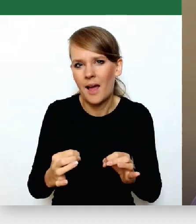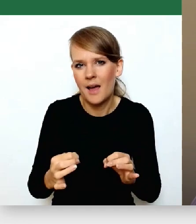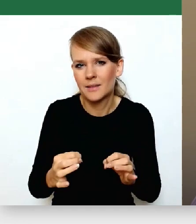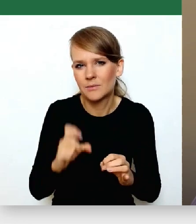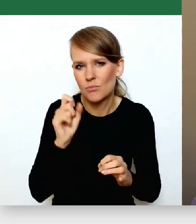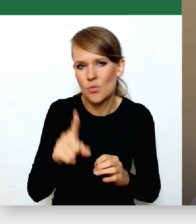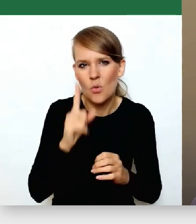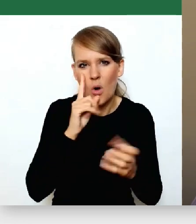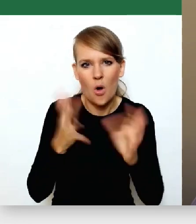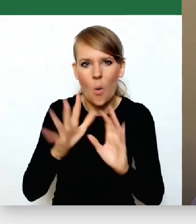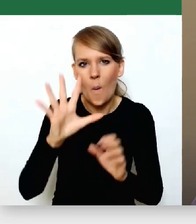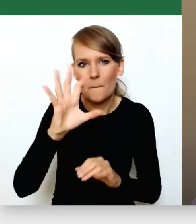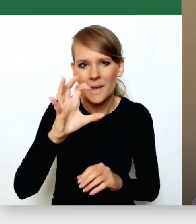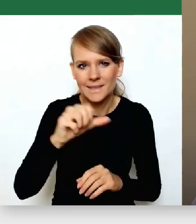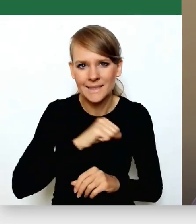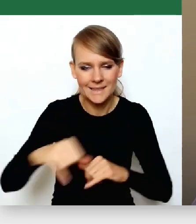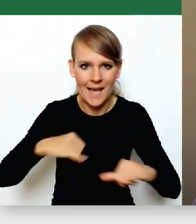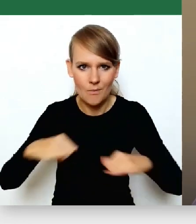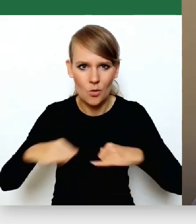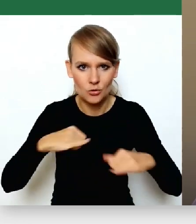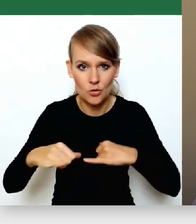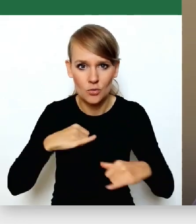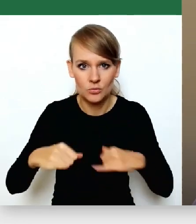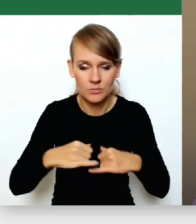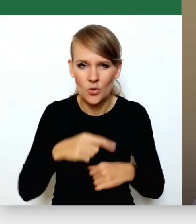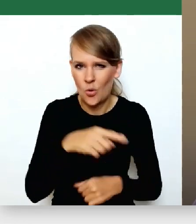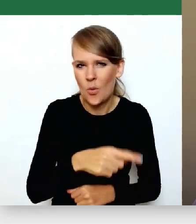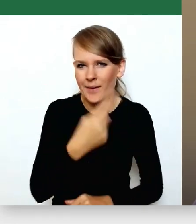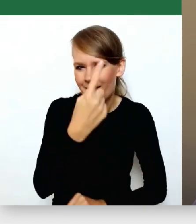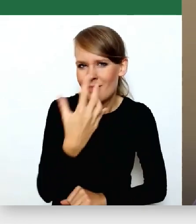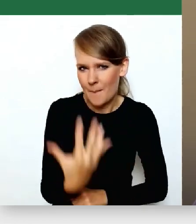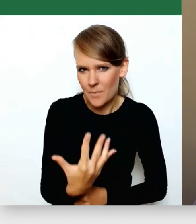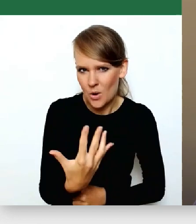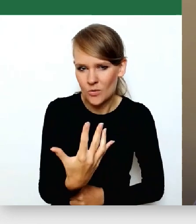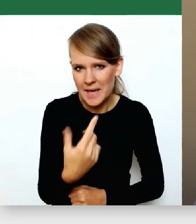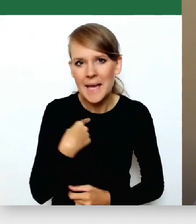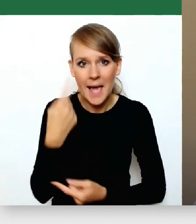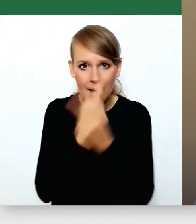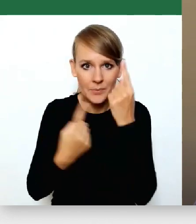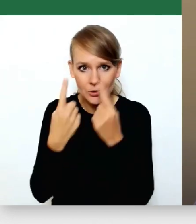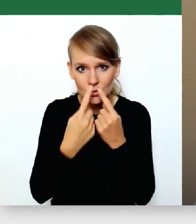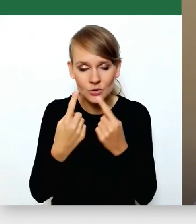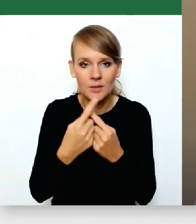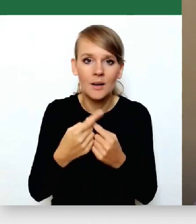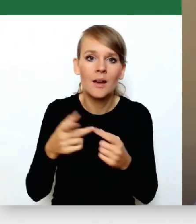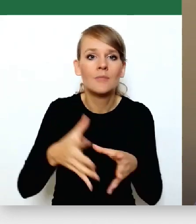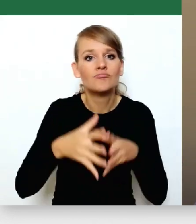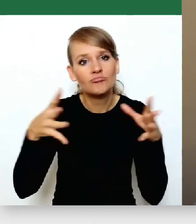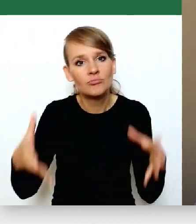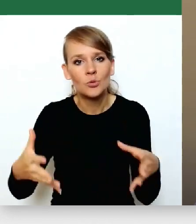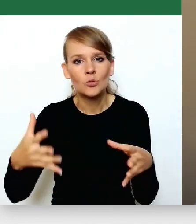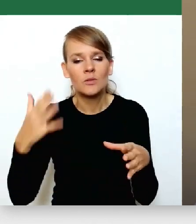około pięciuset samorządów, to jest jedna piąta, jak wiemy. Myślę, że w korporacjach wszystkich będzie około